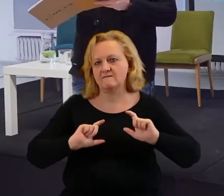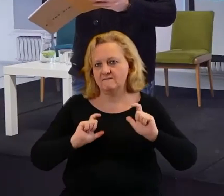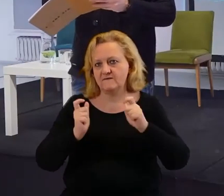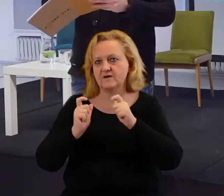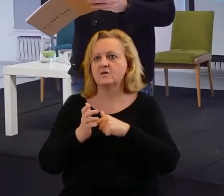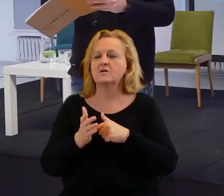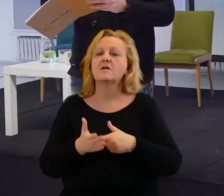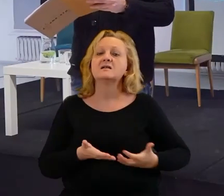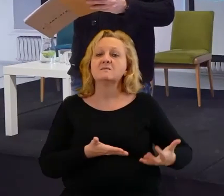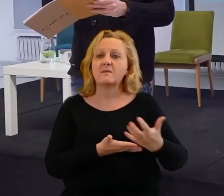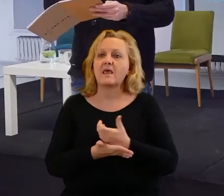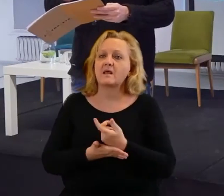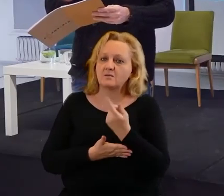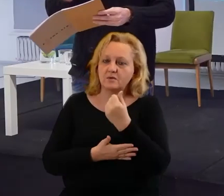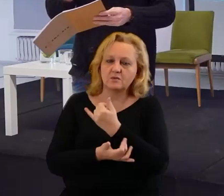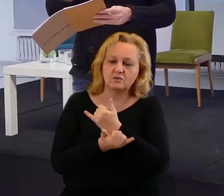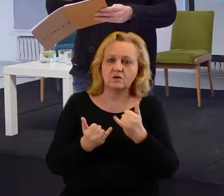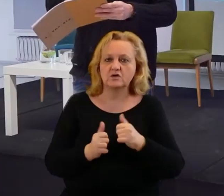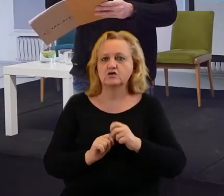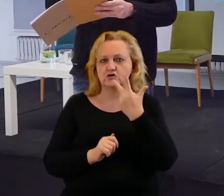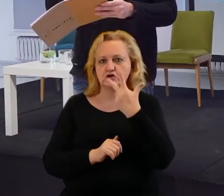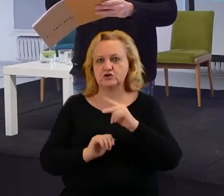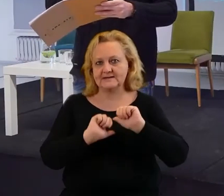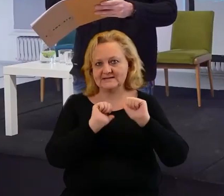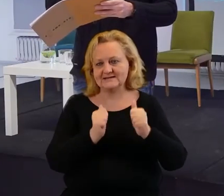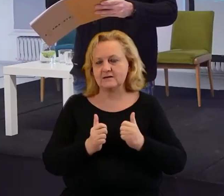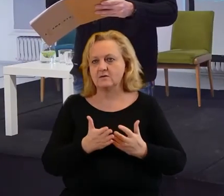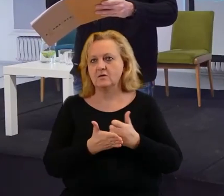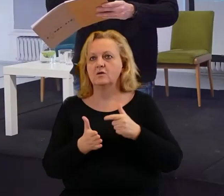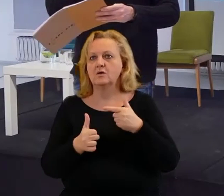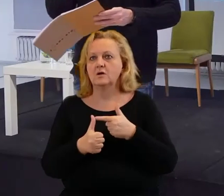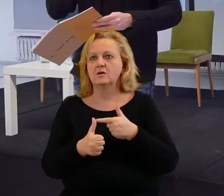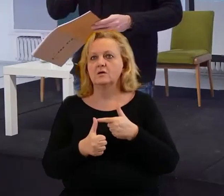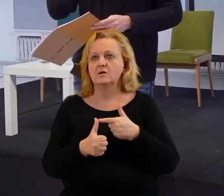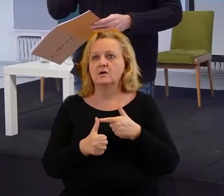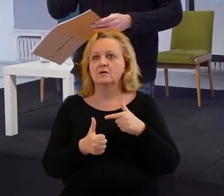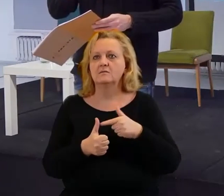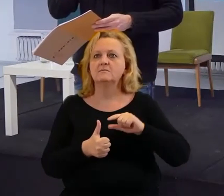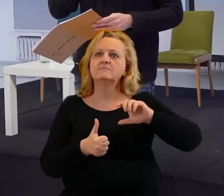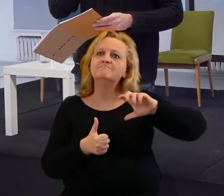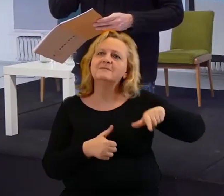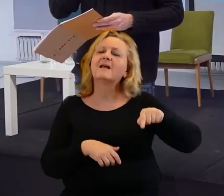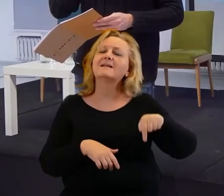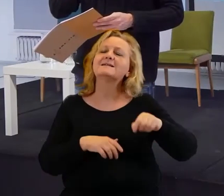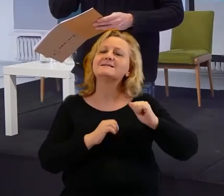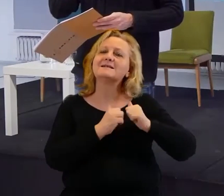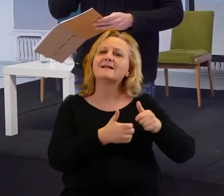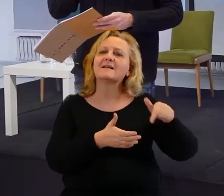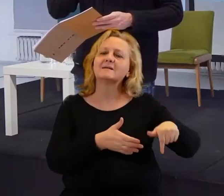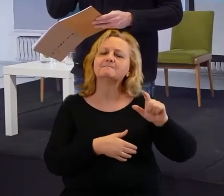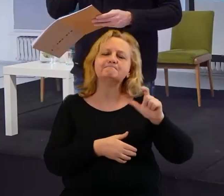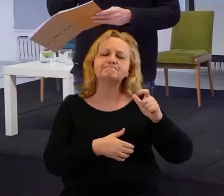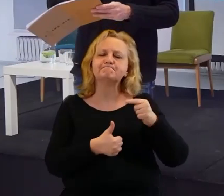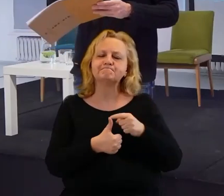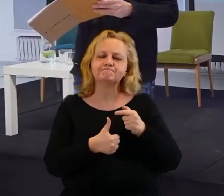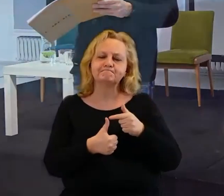innymi właśnie zbiórki publiczne. Mamy trzy takie stałe akcje. Jedna to jest Niedzielna Liga Futsalu, to jest takie przedsięwzięcie, w ramach którego